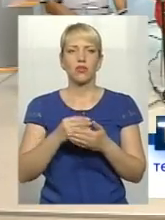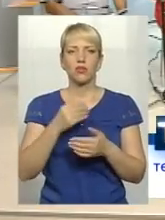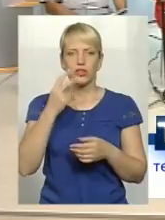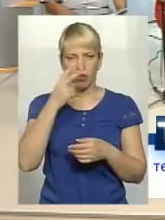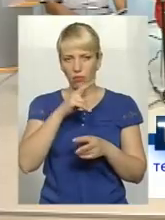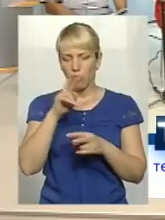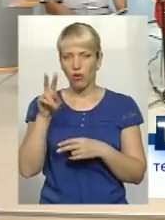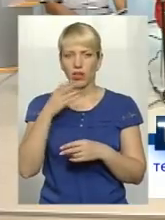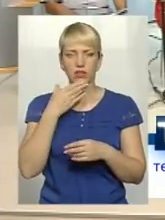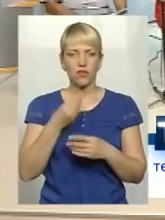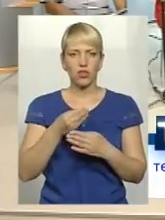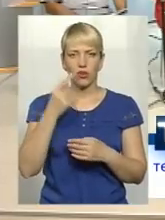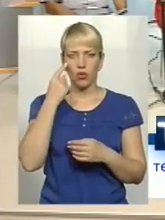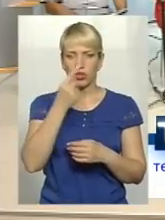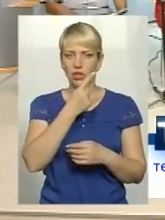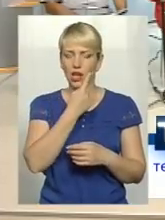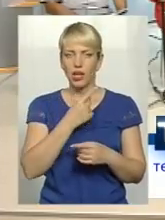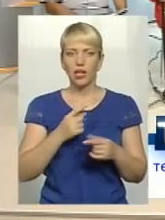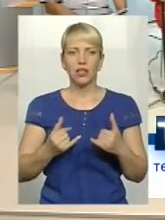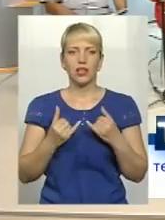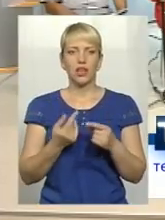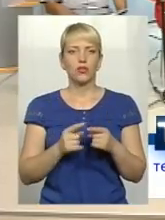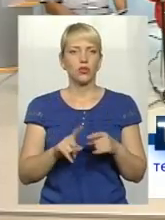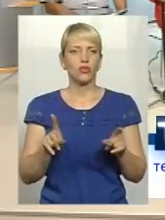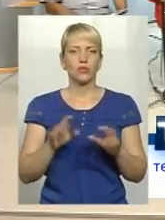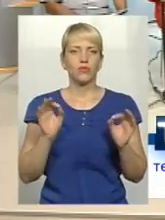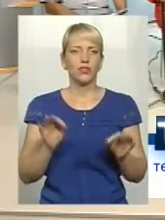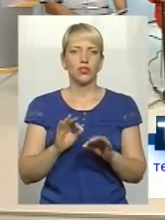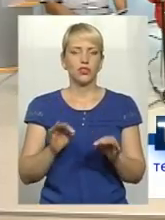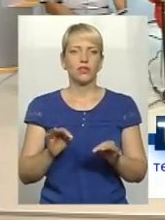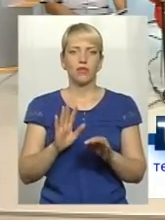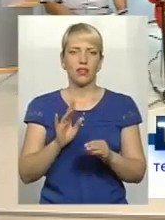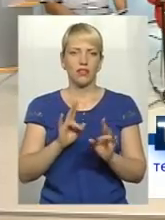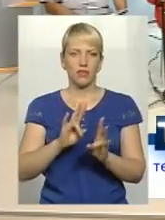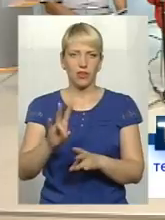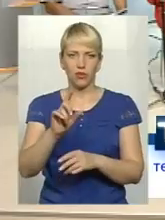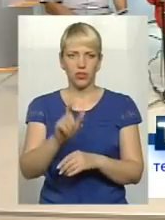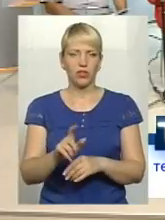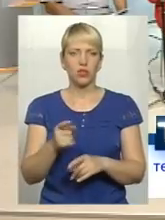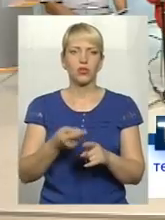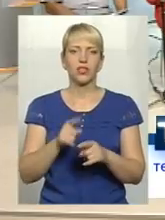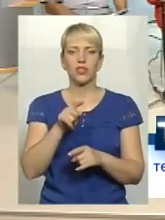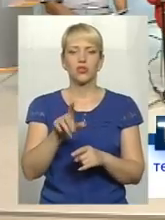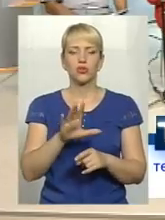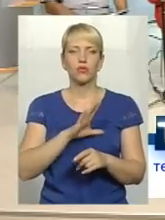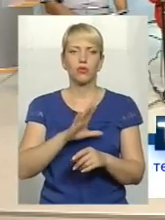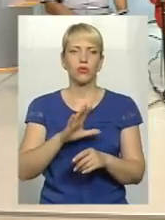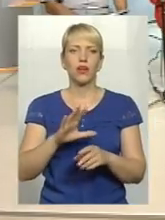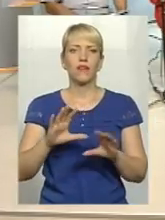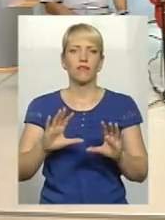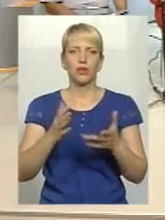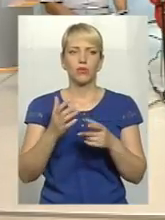своїх очей, для того, щоб нічим абсолютно не натикнути людині, що те, що з ним відбулося, це щось є